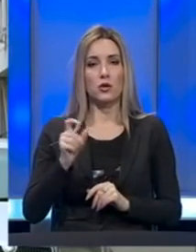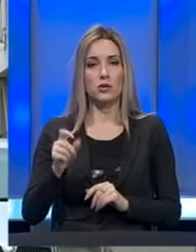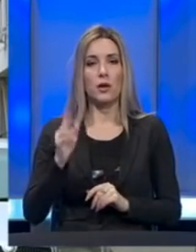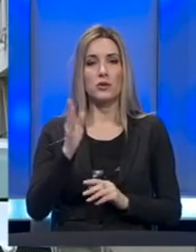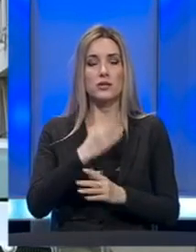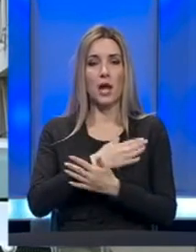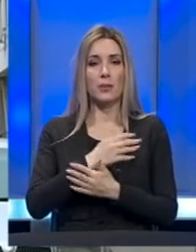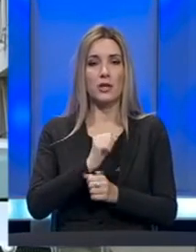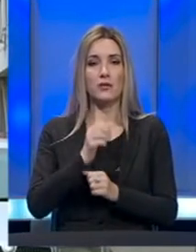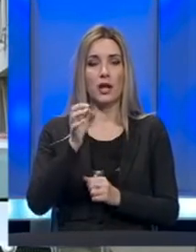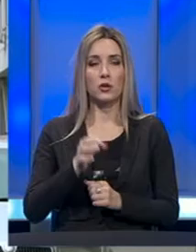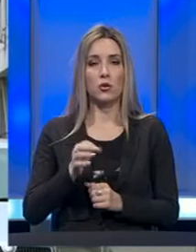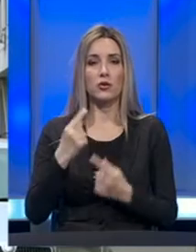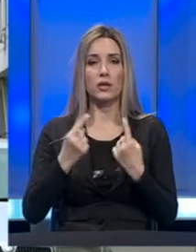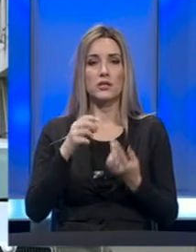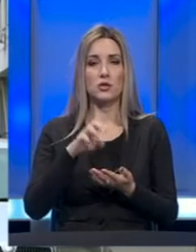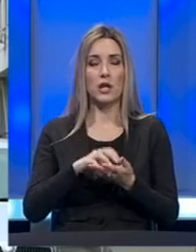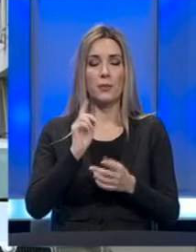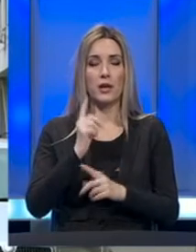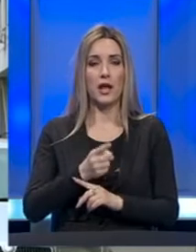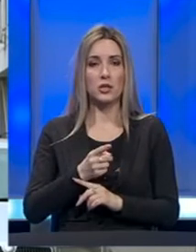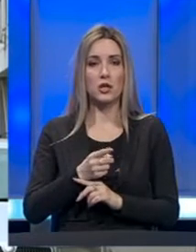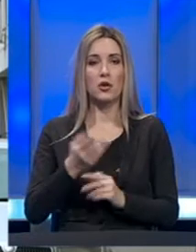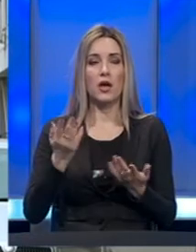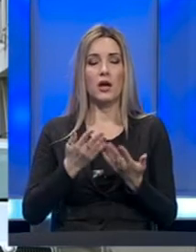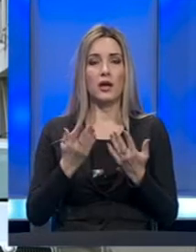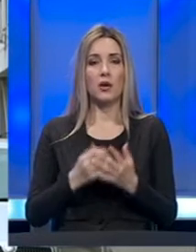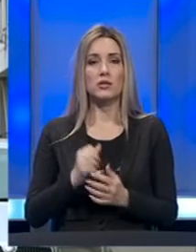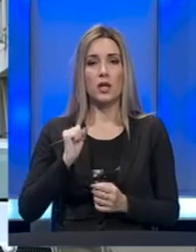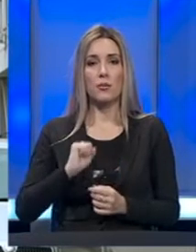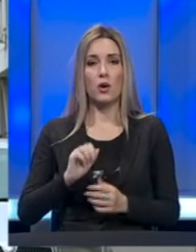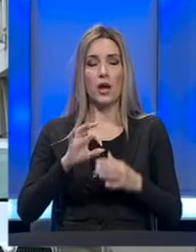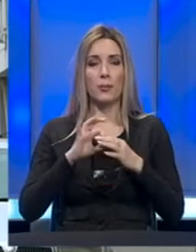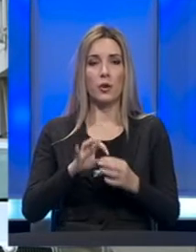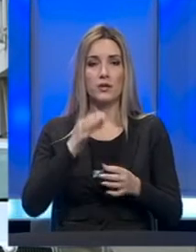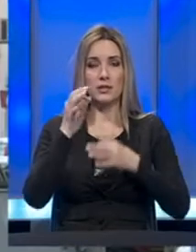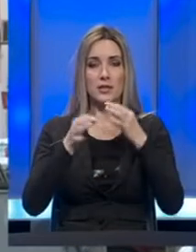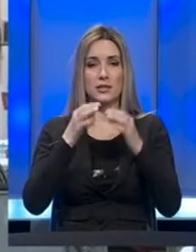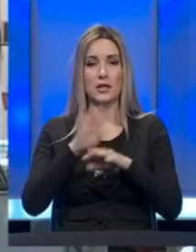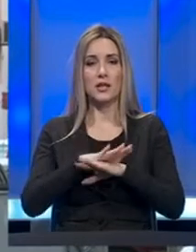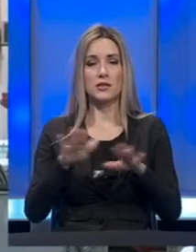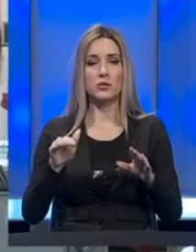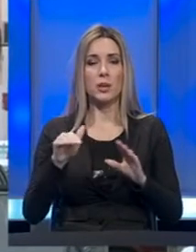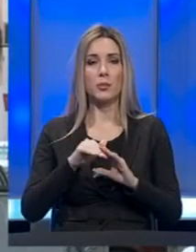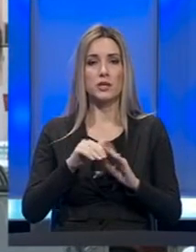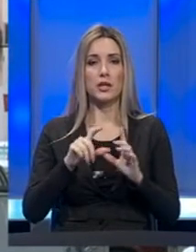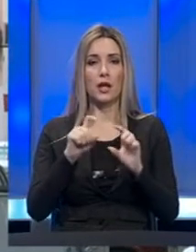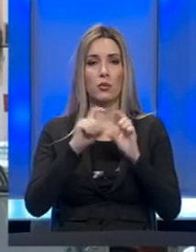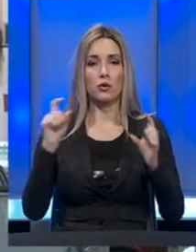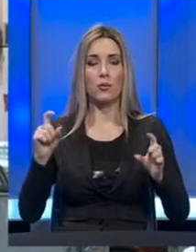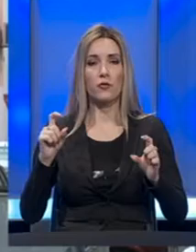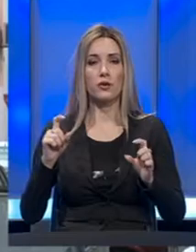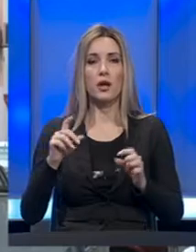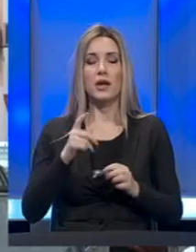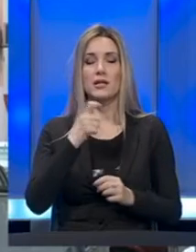Hercegovačkom kantonu je od strane kriznog štaba naređeno kako se mora provesti testiranje svih zaposlenika u domovima